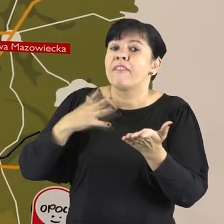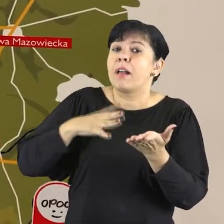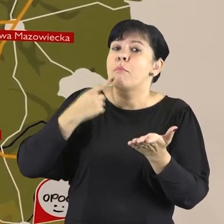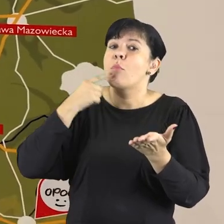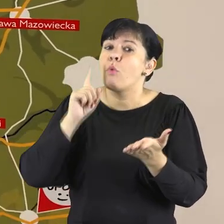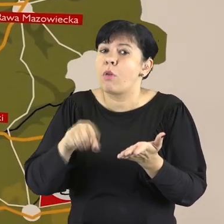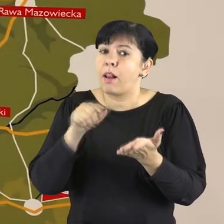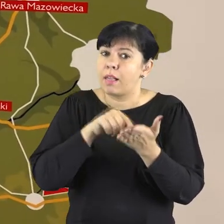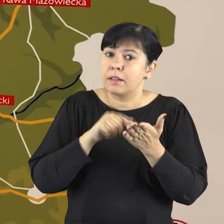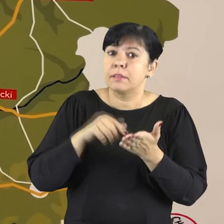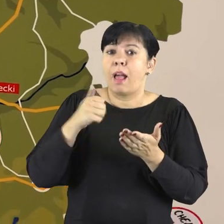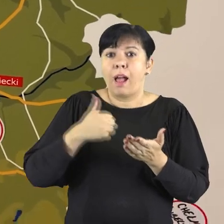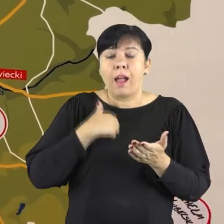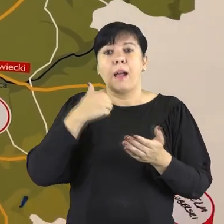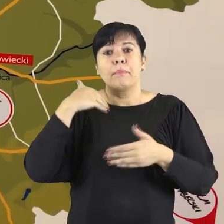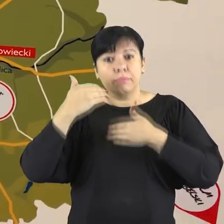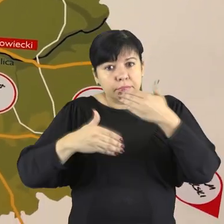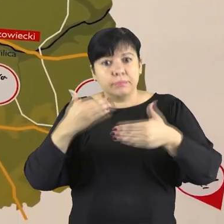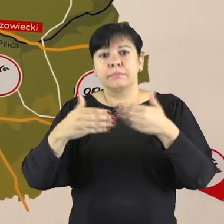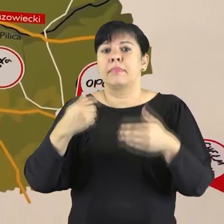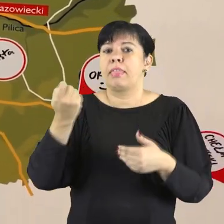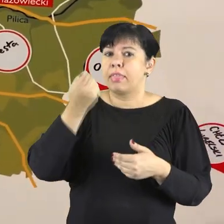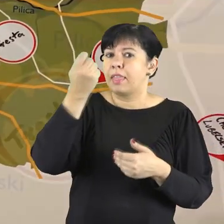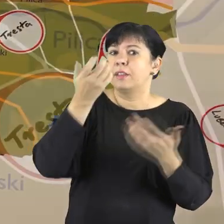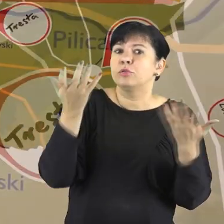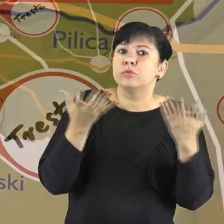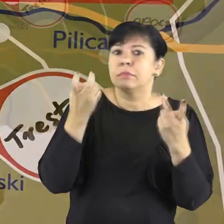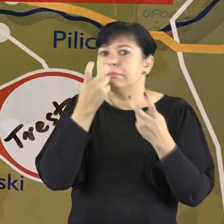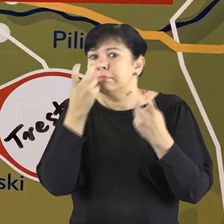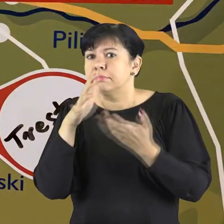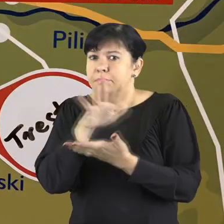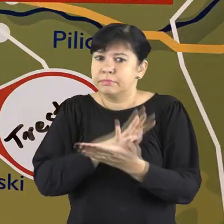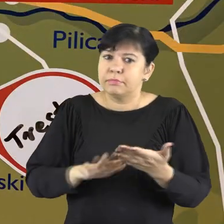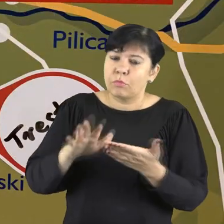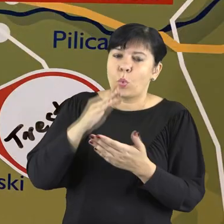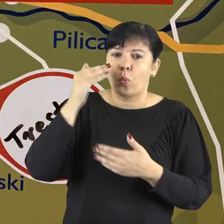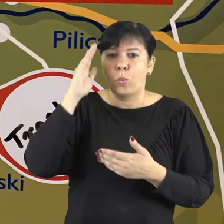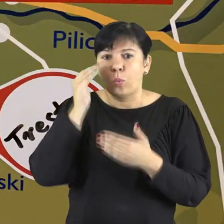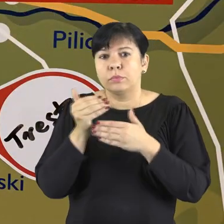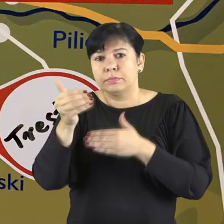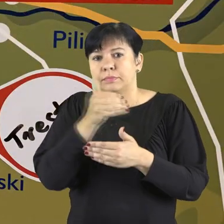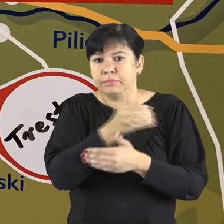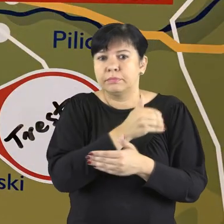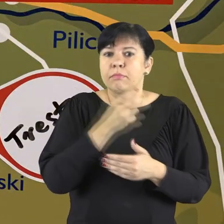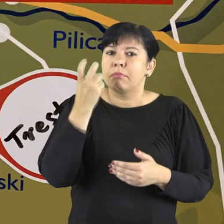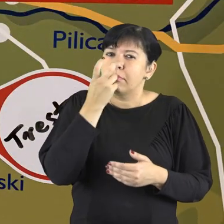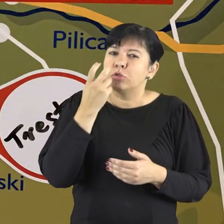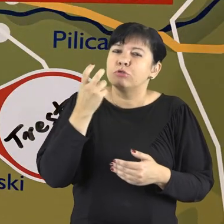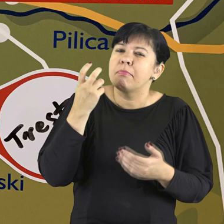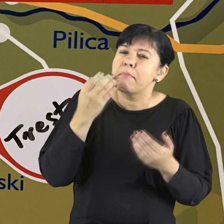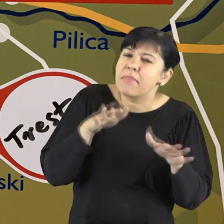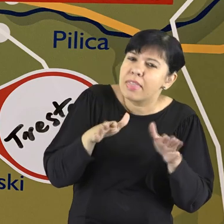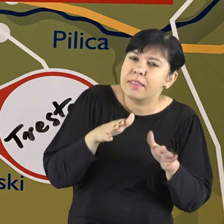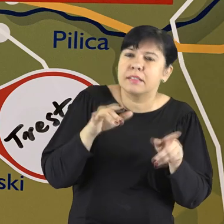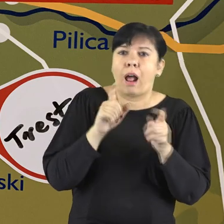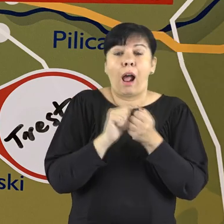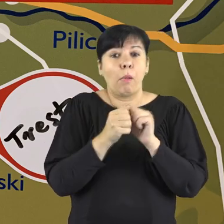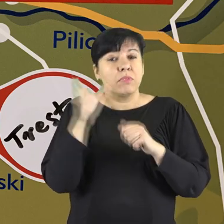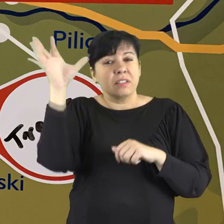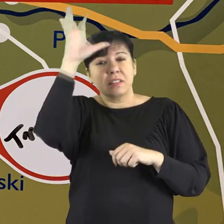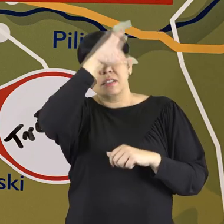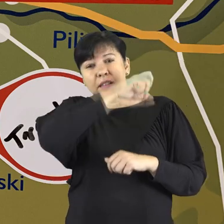polecanych przez Państwa. Staną się one pretekstem do podejmowania kolejnych wypraw w okolice Łodzi, poznania miejsc